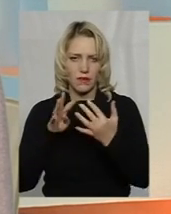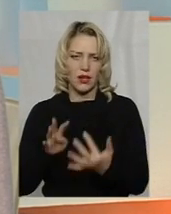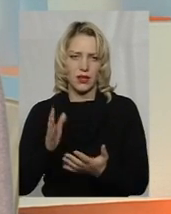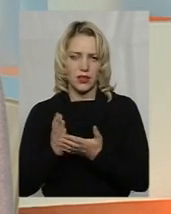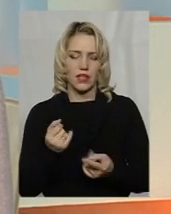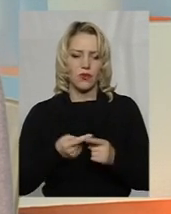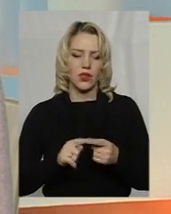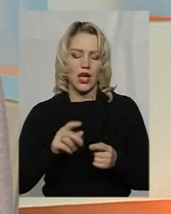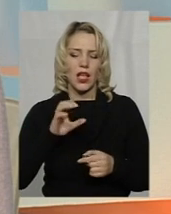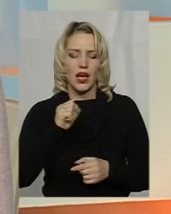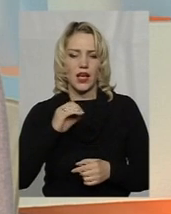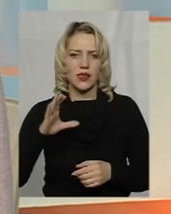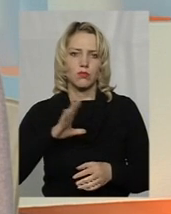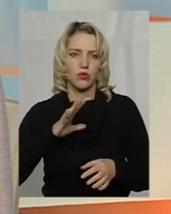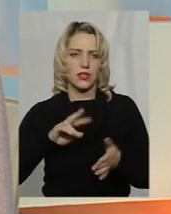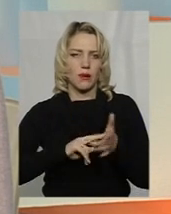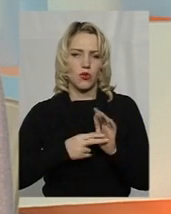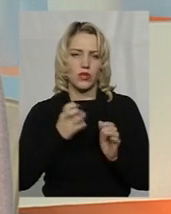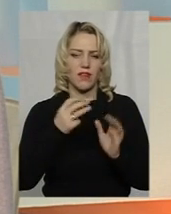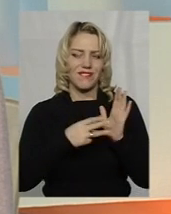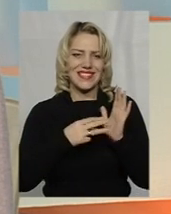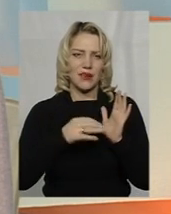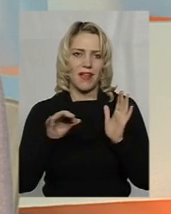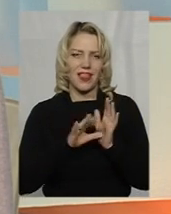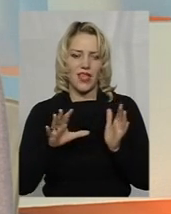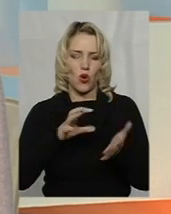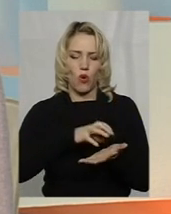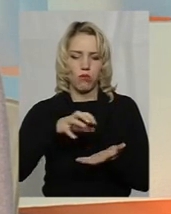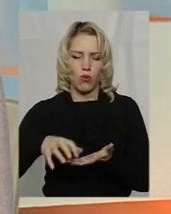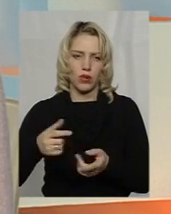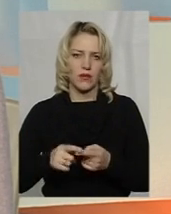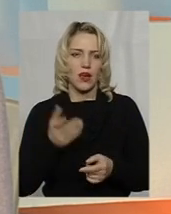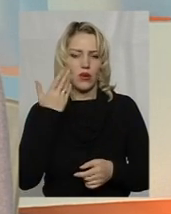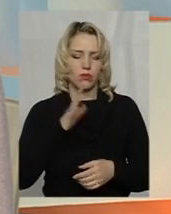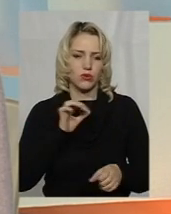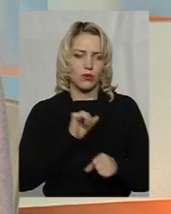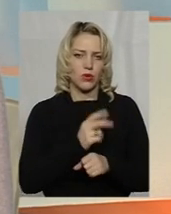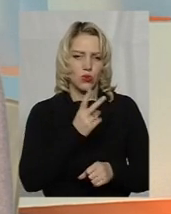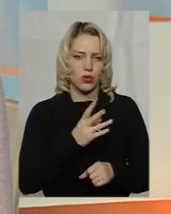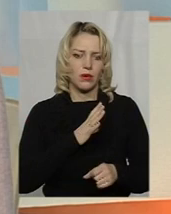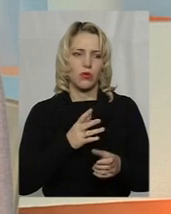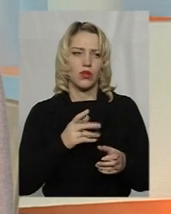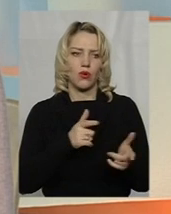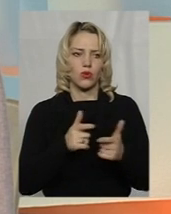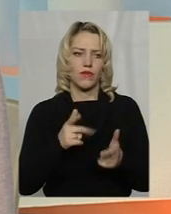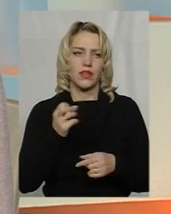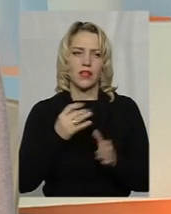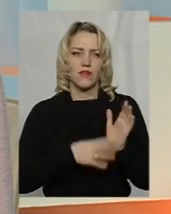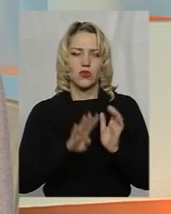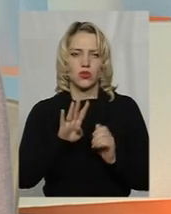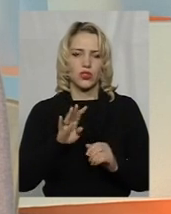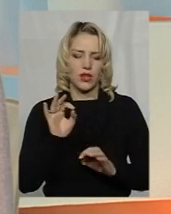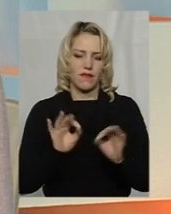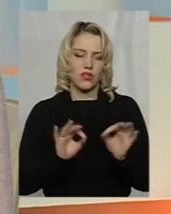запроєктована на вісім енергоброків. І коли зупинилося будівництво другого, ми були готові на 94% і коли ми зупинилися в 91